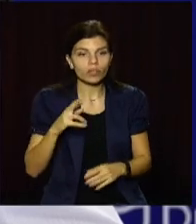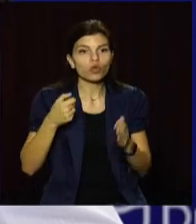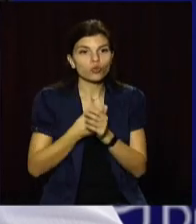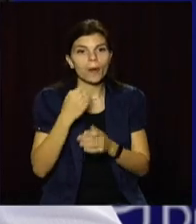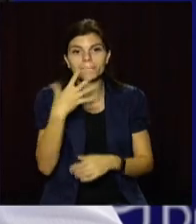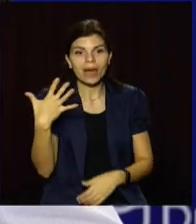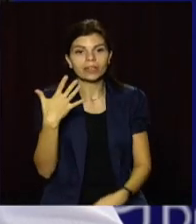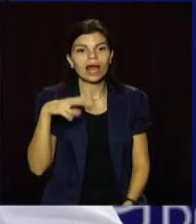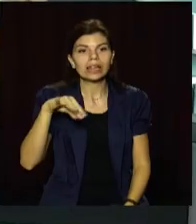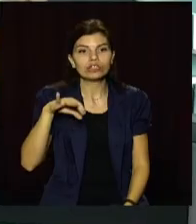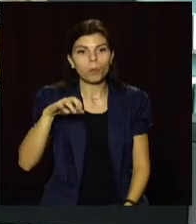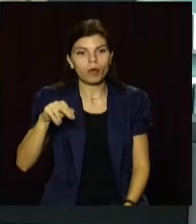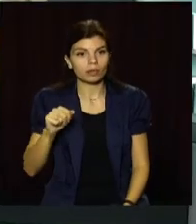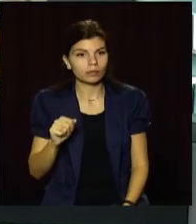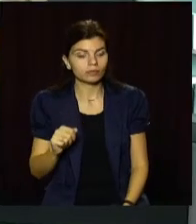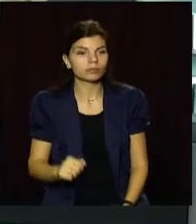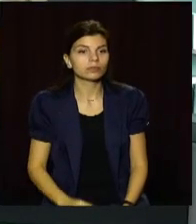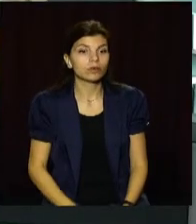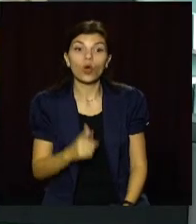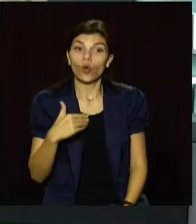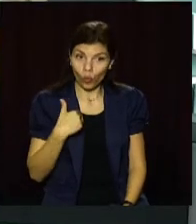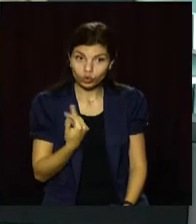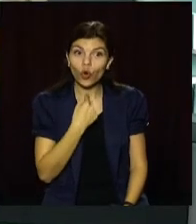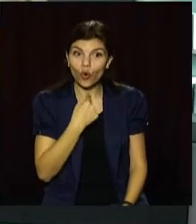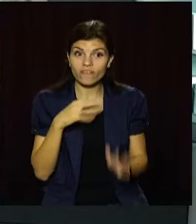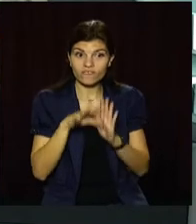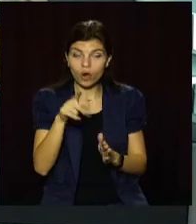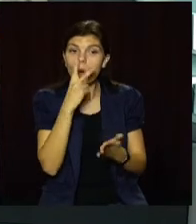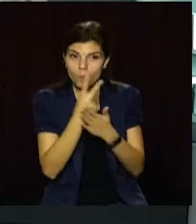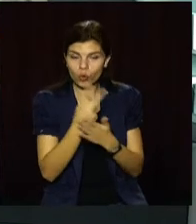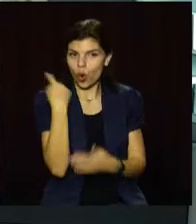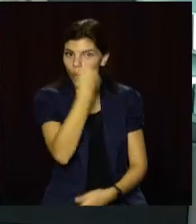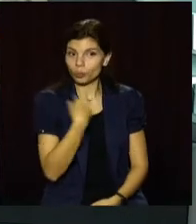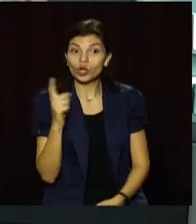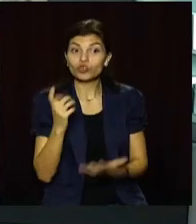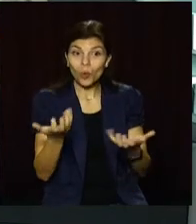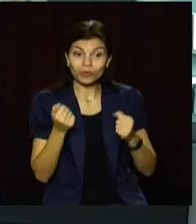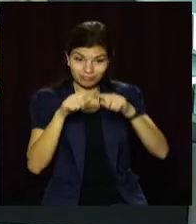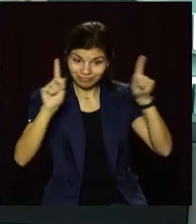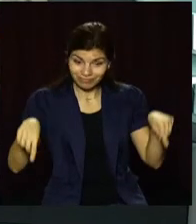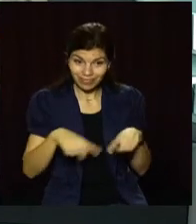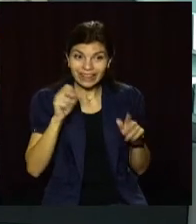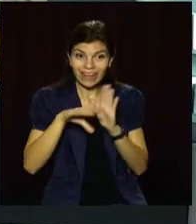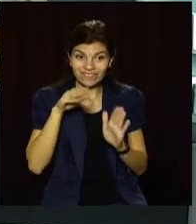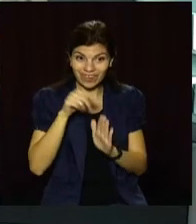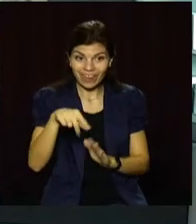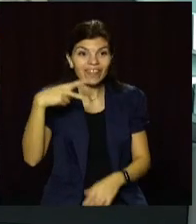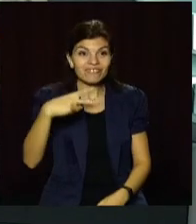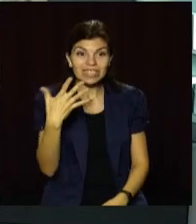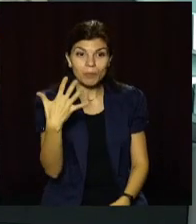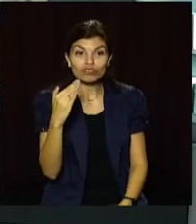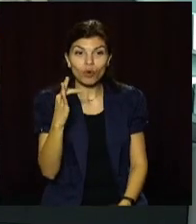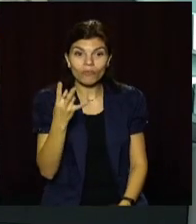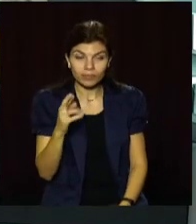15 листопада. Хочеш проголосувати – покажи обличчя. Щоб отримати бюлетень на виборчій дільниці 25